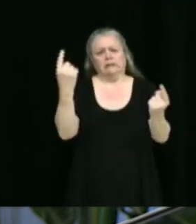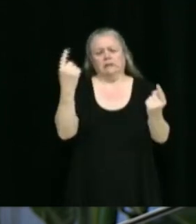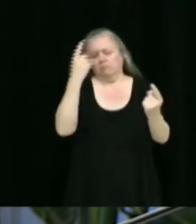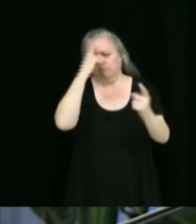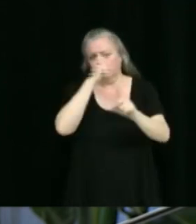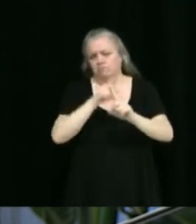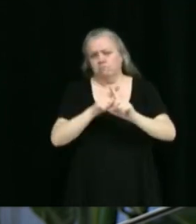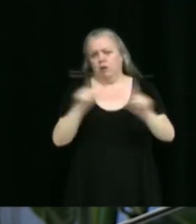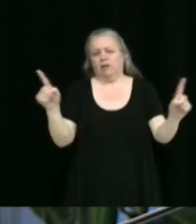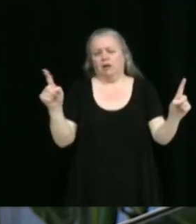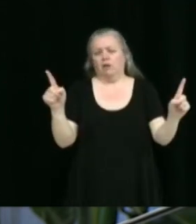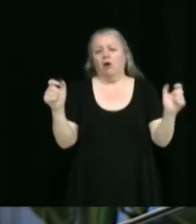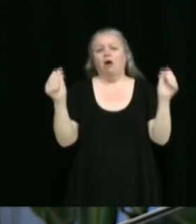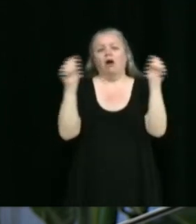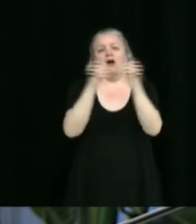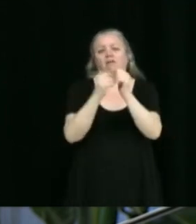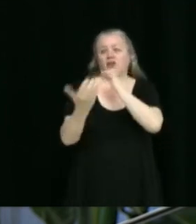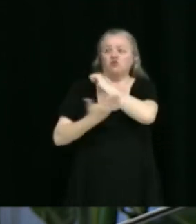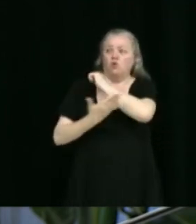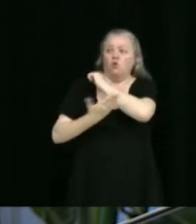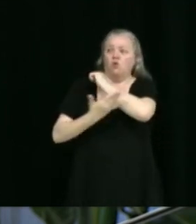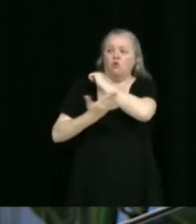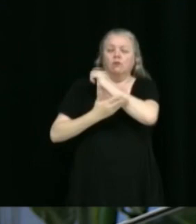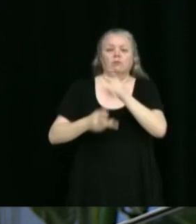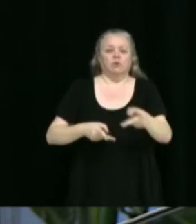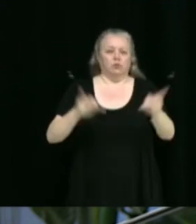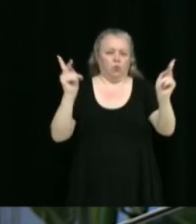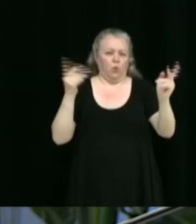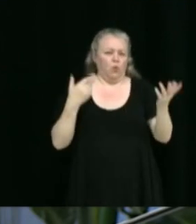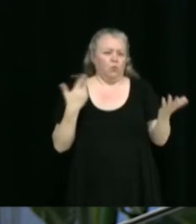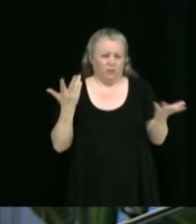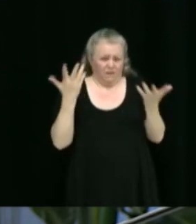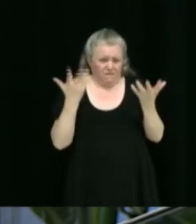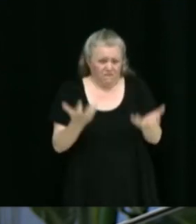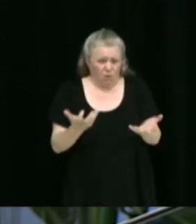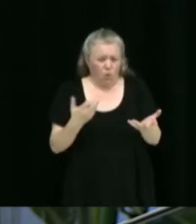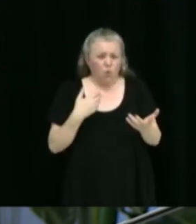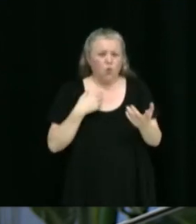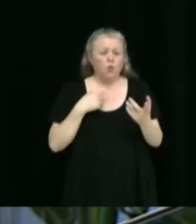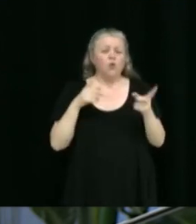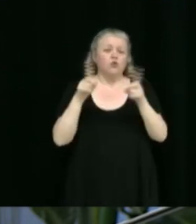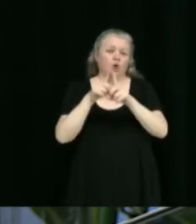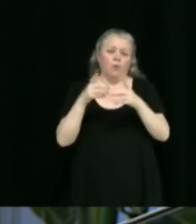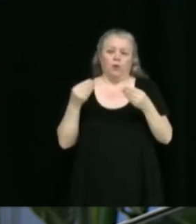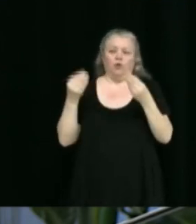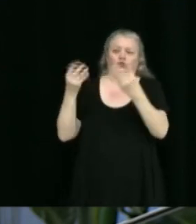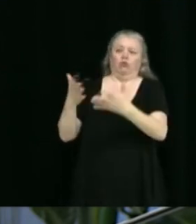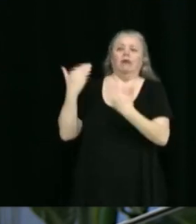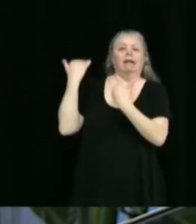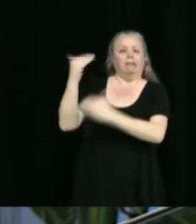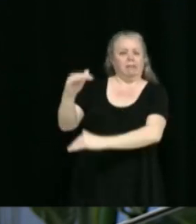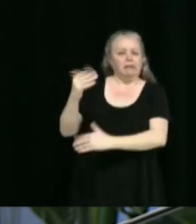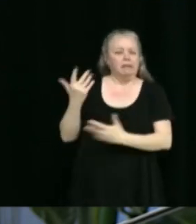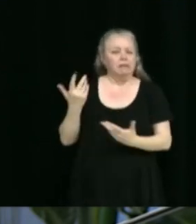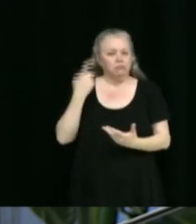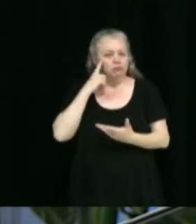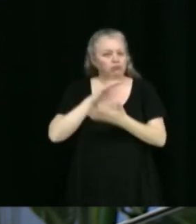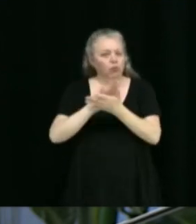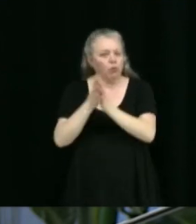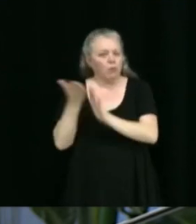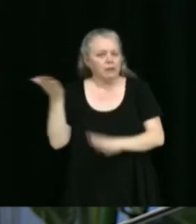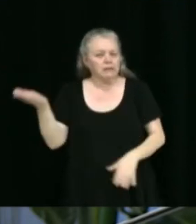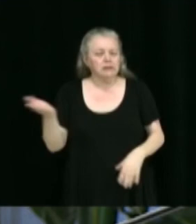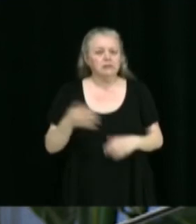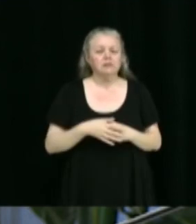effectuées par les développeurs immobiliers à Victoriaville? Entend-il déployer des mesures contraignantes pour les entreprises? Et enfin, il y a eu